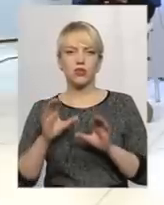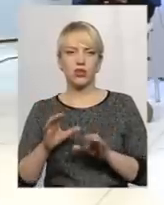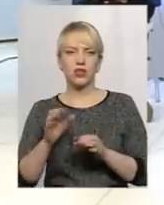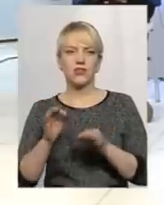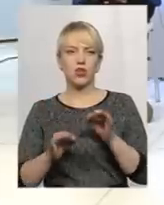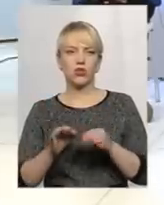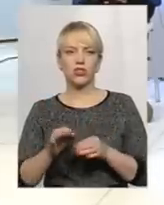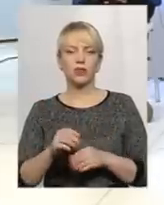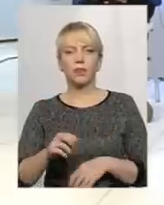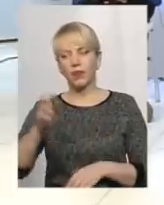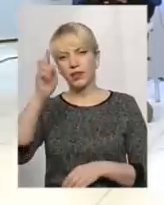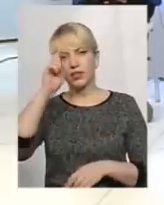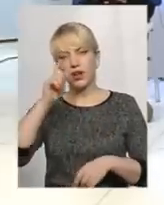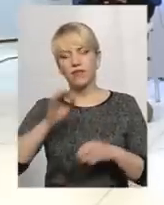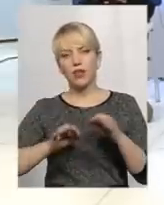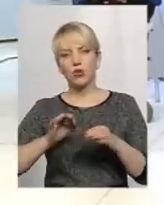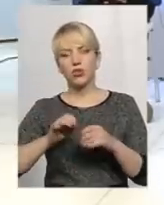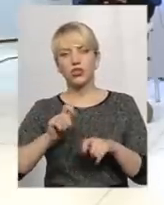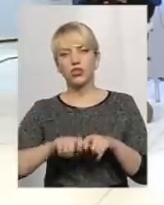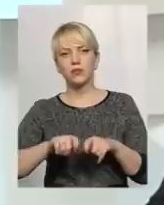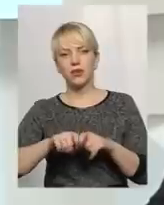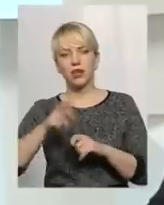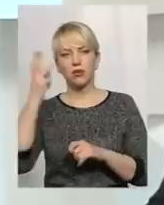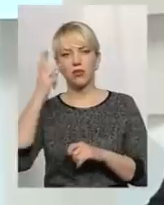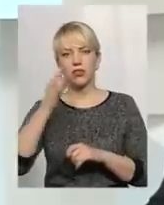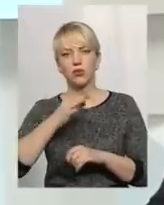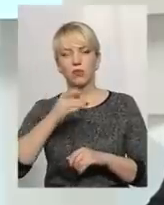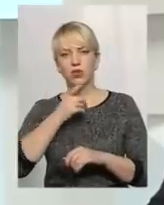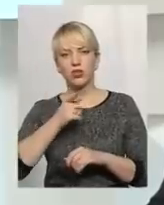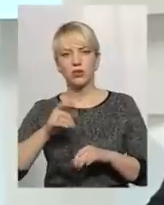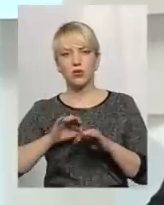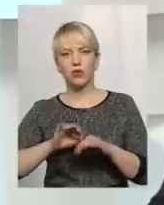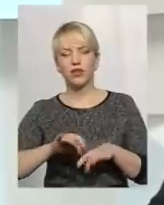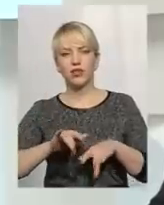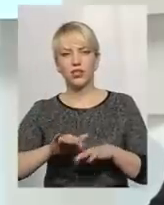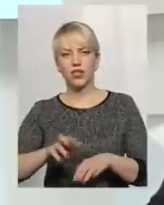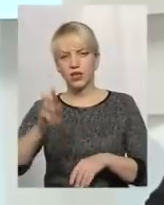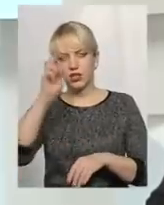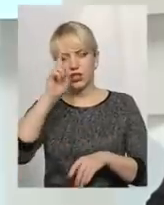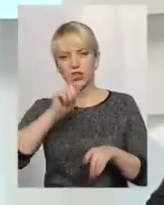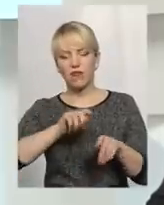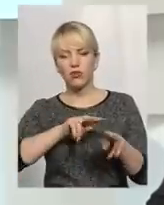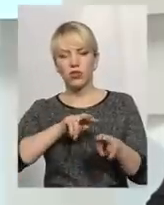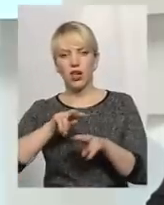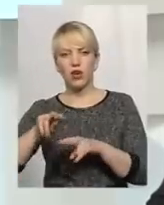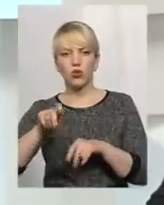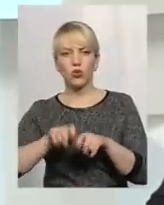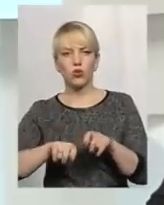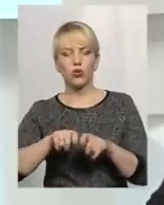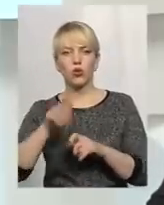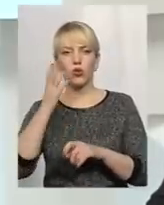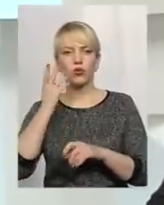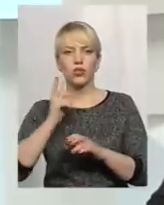Державна екологічна інспекція у Хмельницької області під час проведення заходів Державного нагляду контролю, коли перевіряються